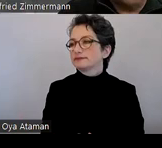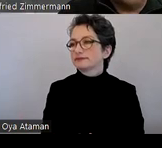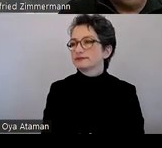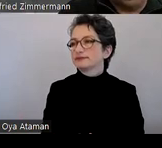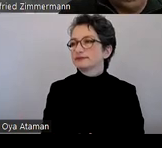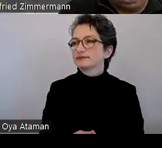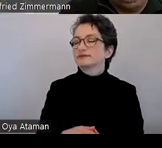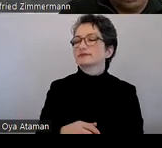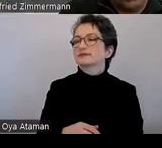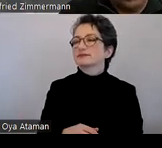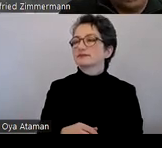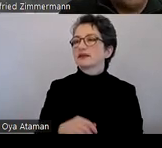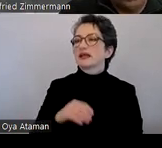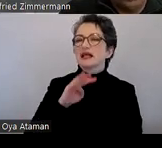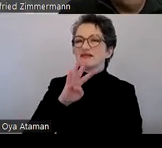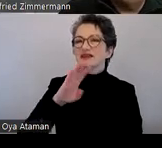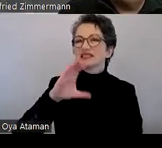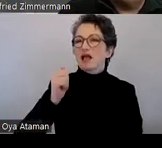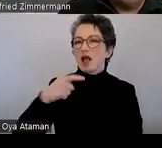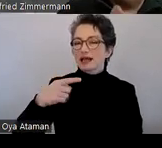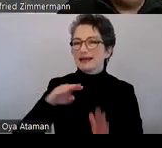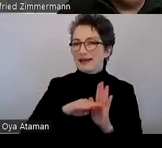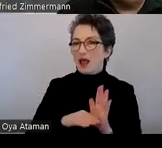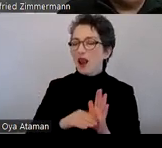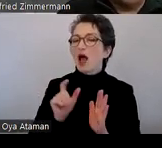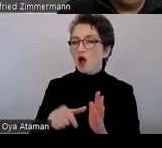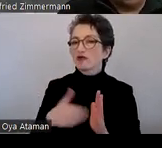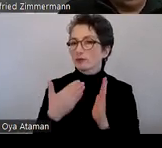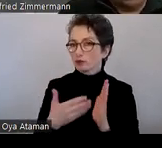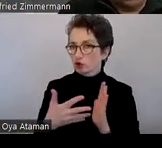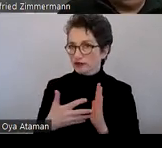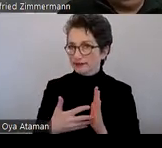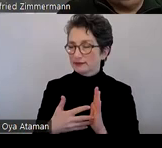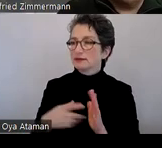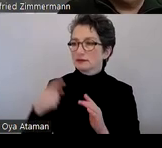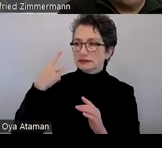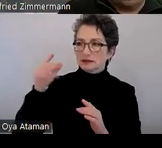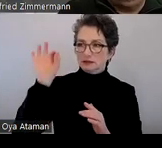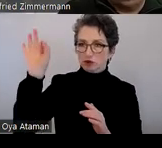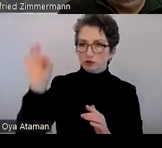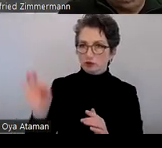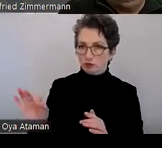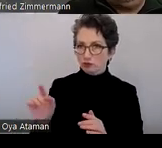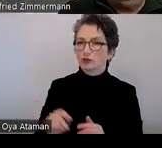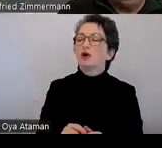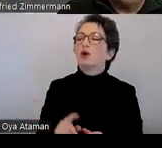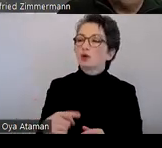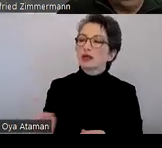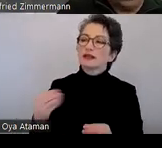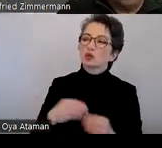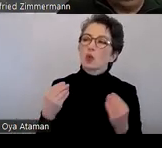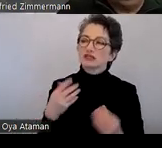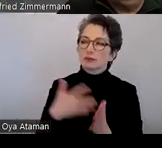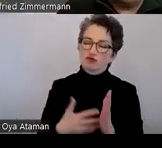überprüft und es werden auch zusätzliche Qualitätsprüfungen durchgeführt.